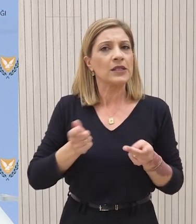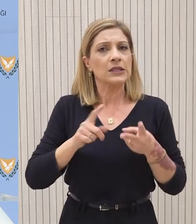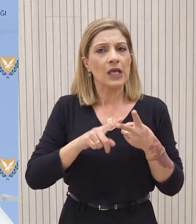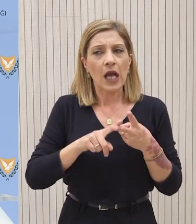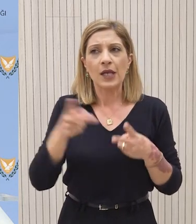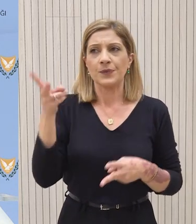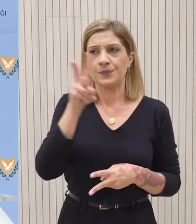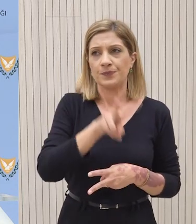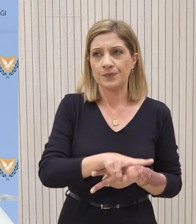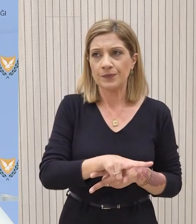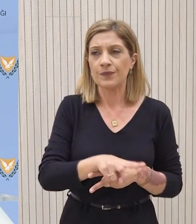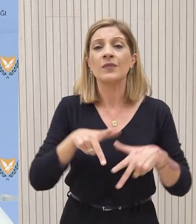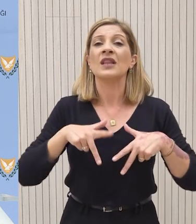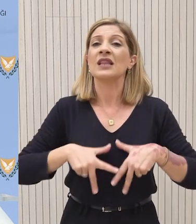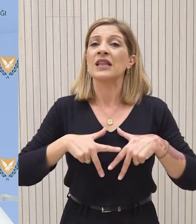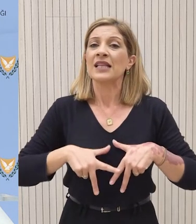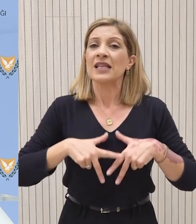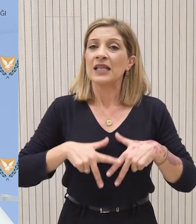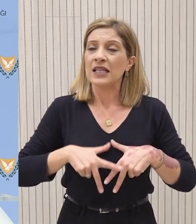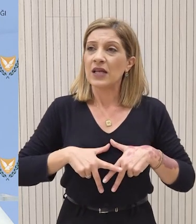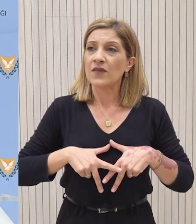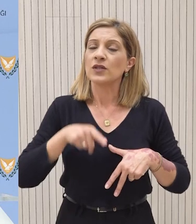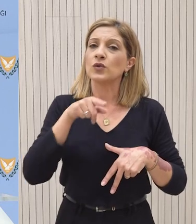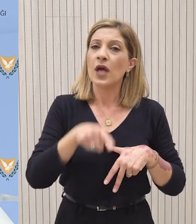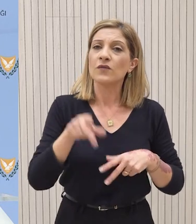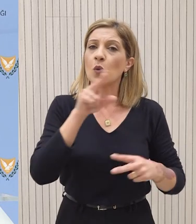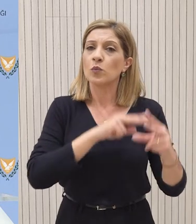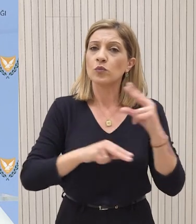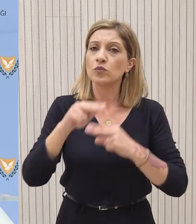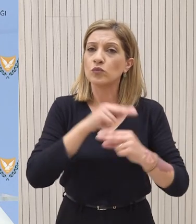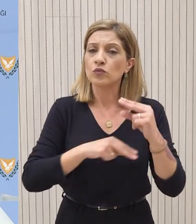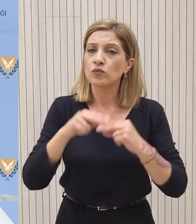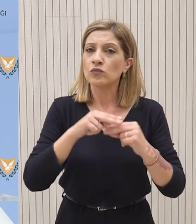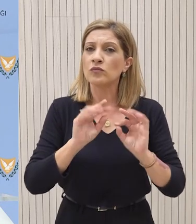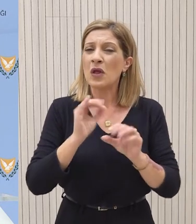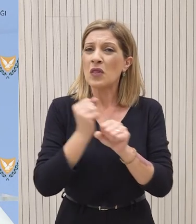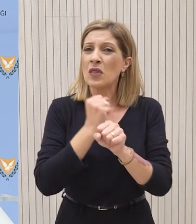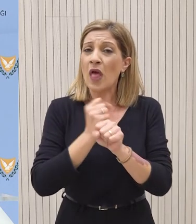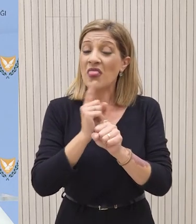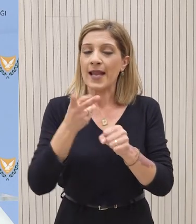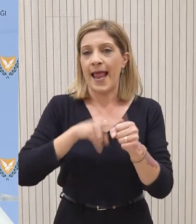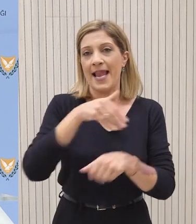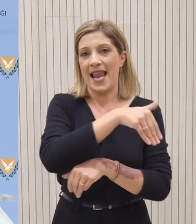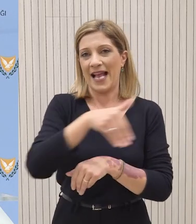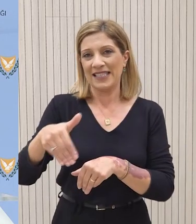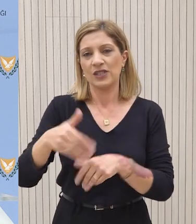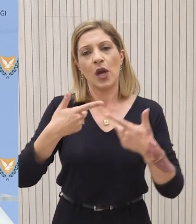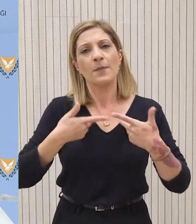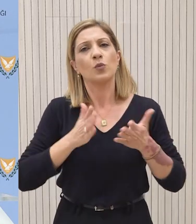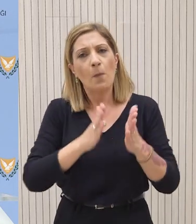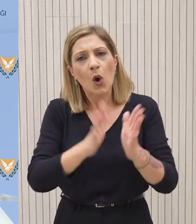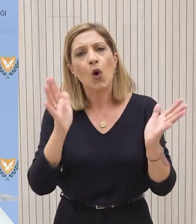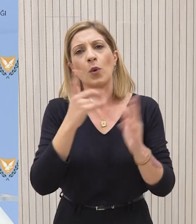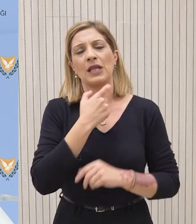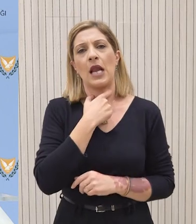Η ενημέρωση που έχουμε είναι ότι οι όποιες εργασίες πραγματοποιούνται δεν είναι εντός της νεκρής ζώνης και ήδη προχωρούμε στα παρέντα